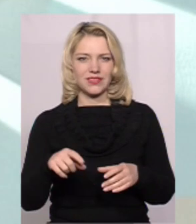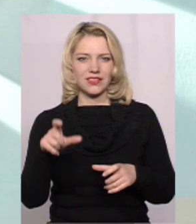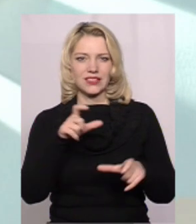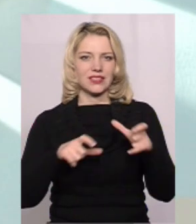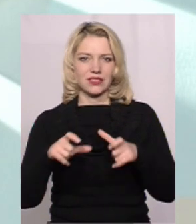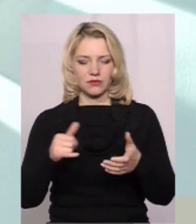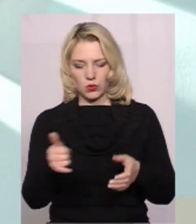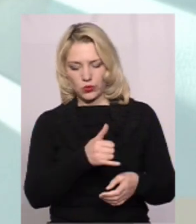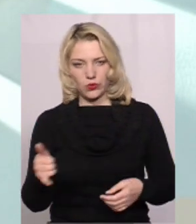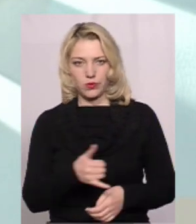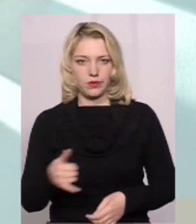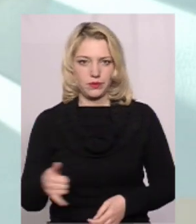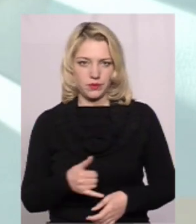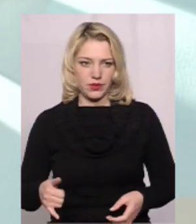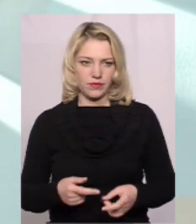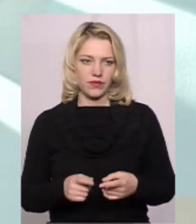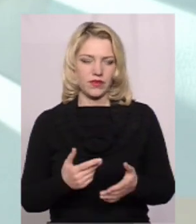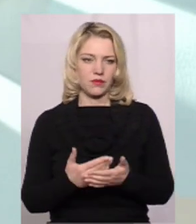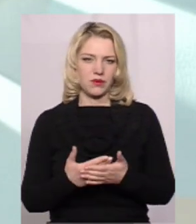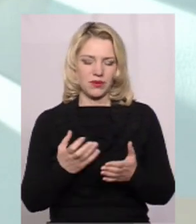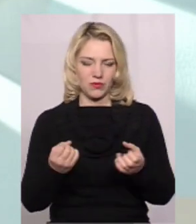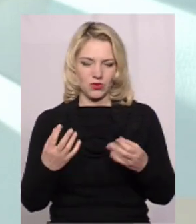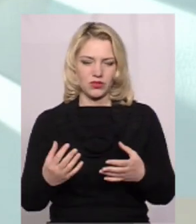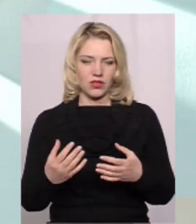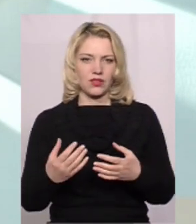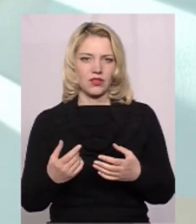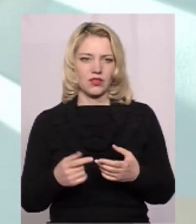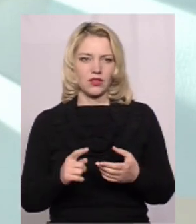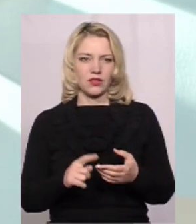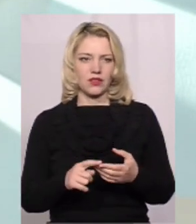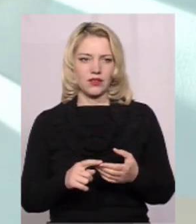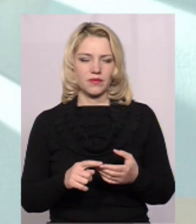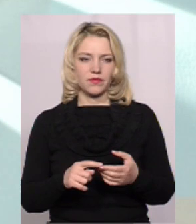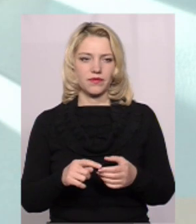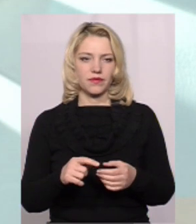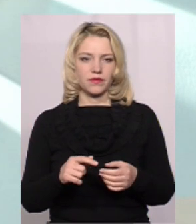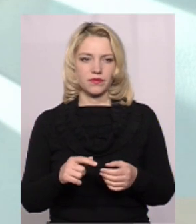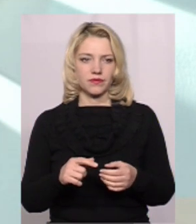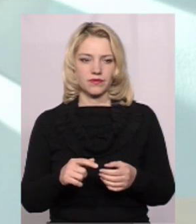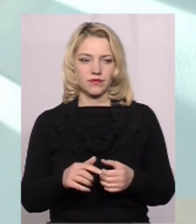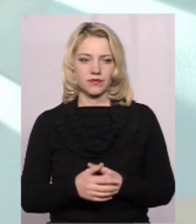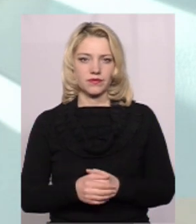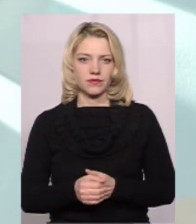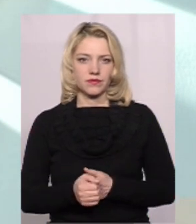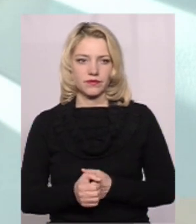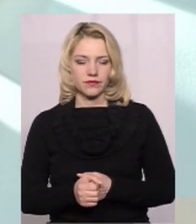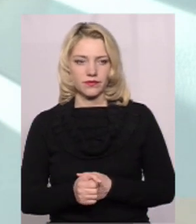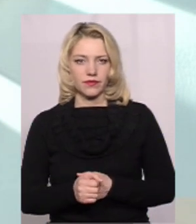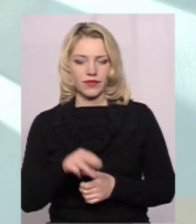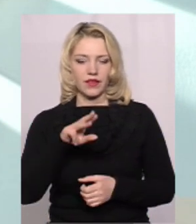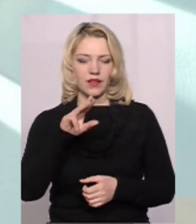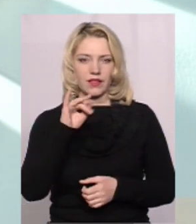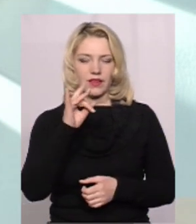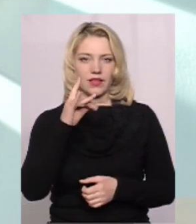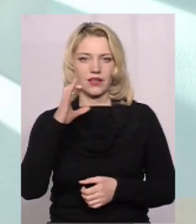Звичайно, ємкість з-під білизни розрізати, насипати тирси,